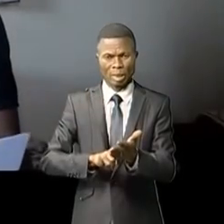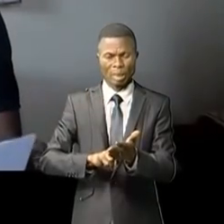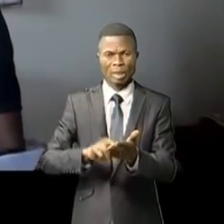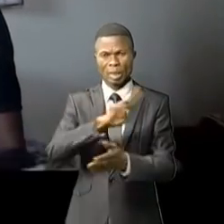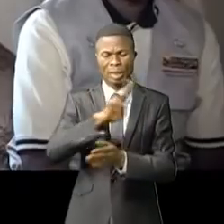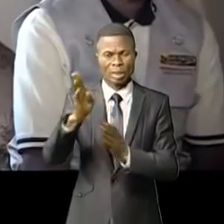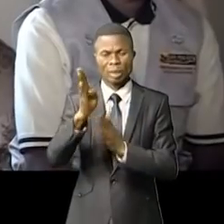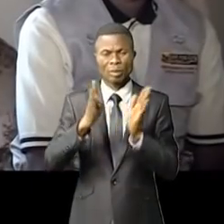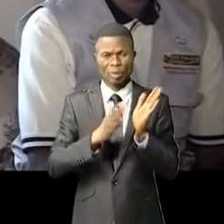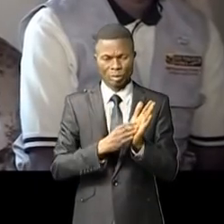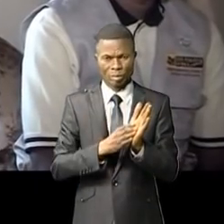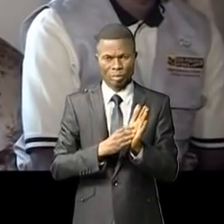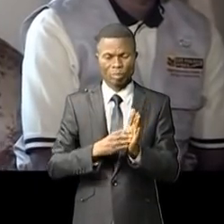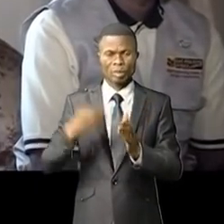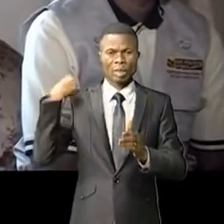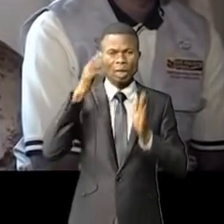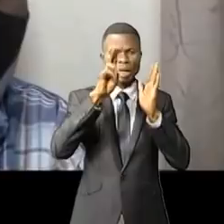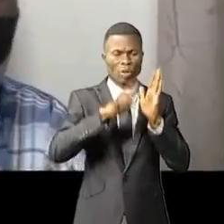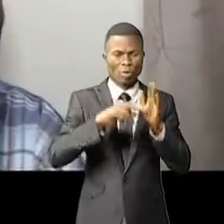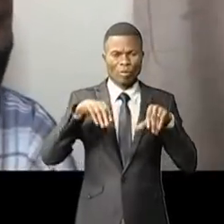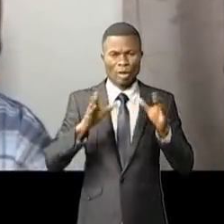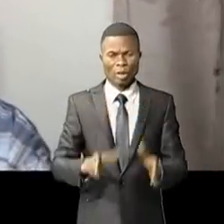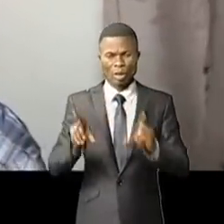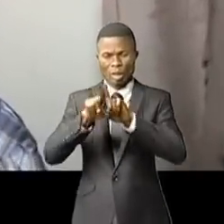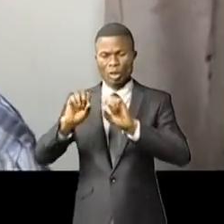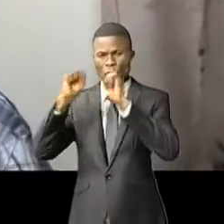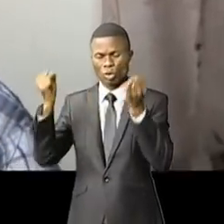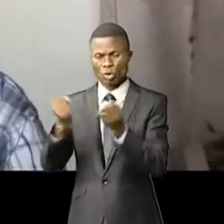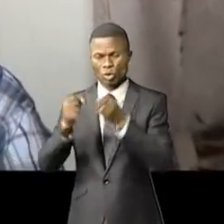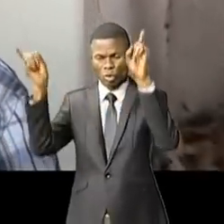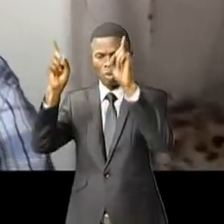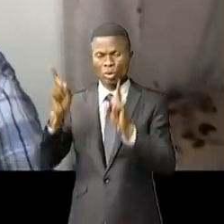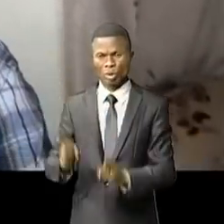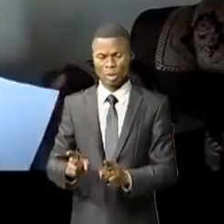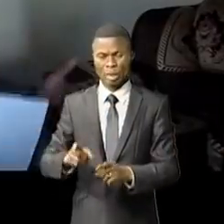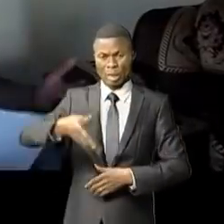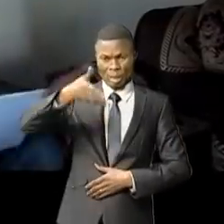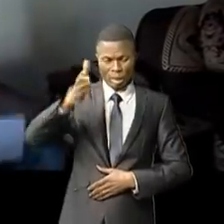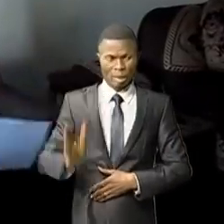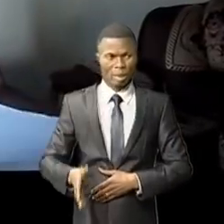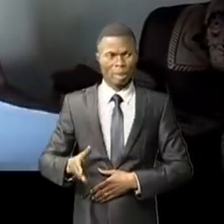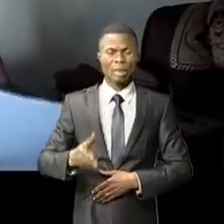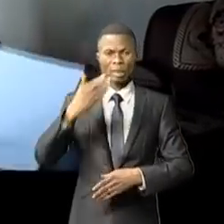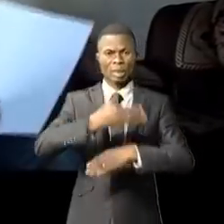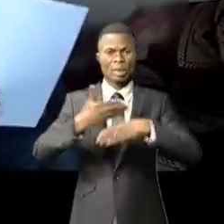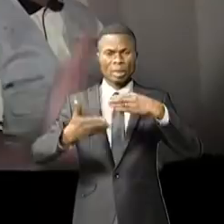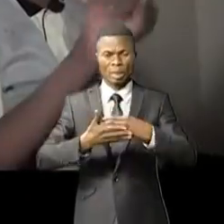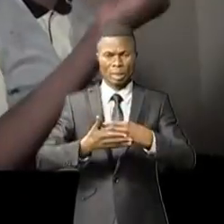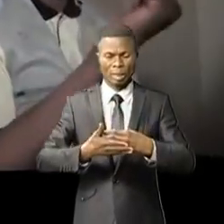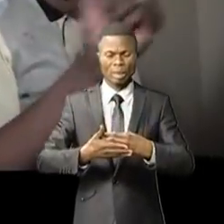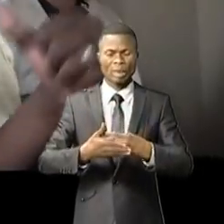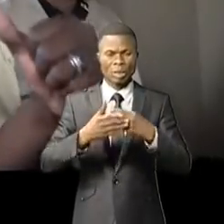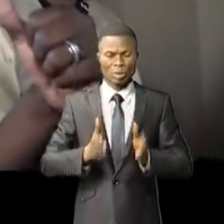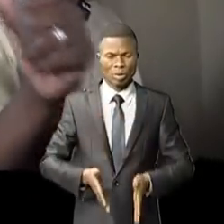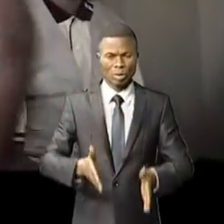2019 entre le gouvernement congolais et cette firme panafricaine spécialisée dans la réhabilitation et la